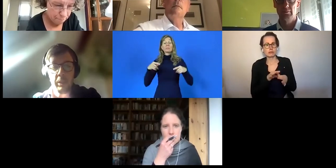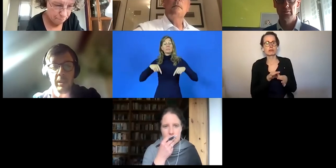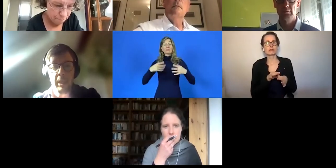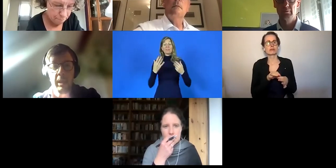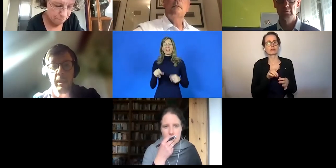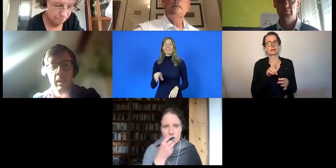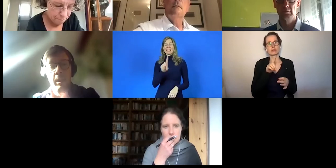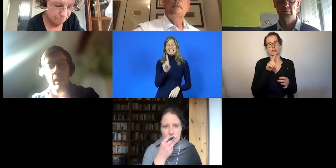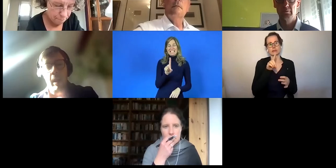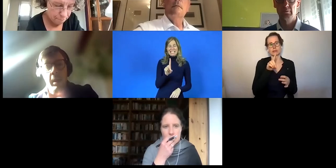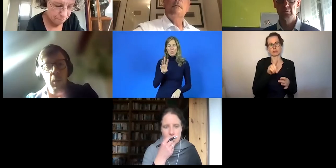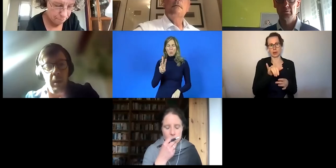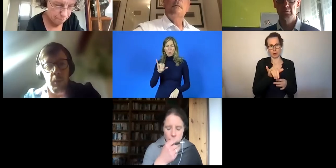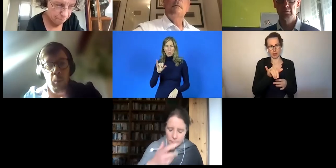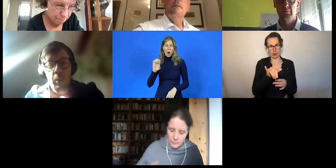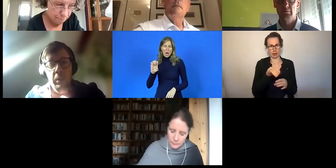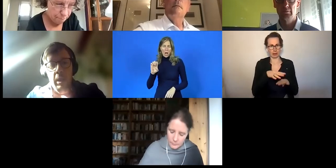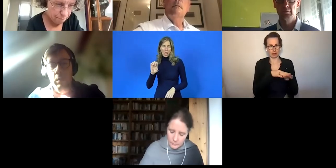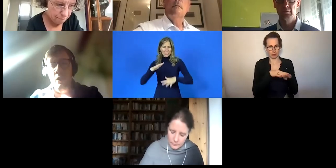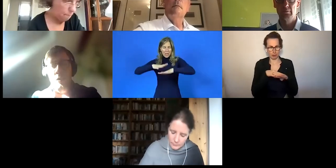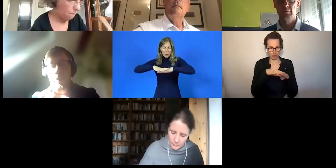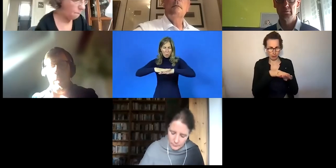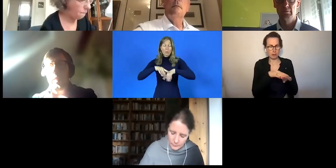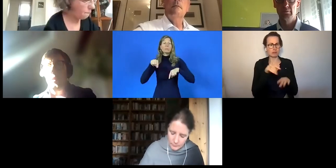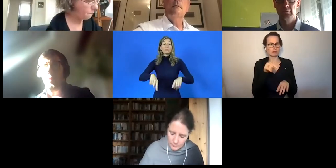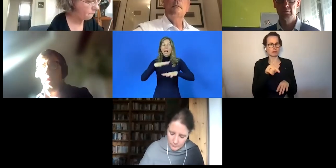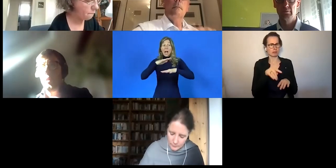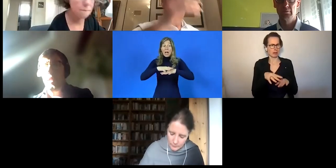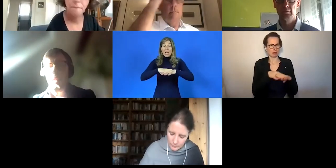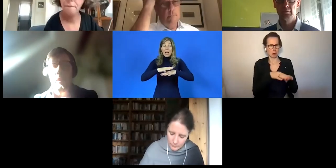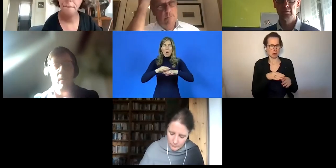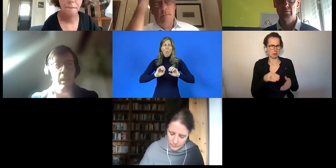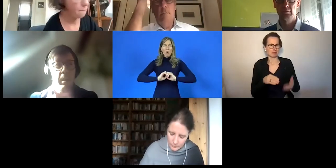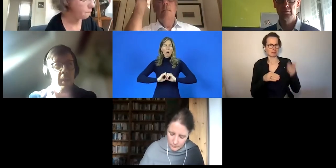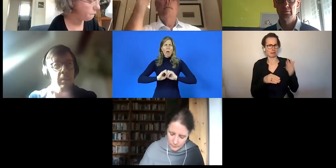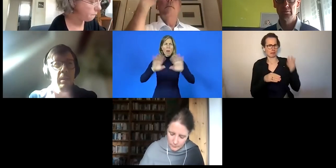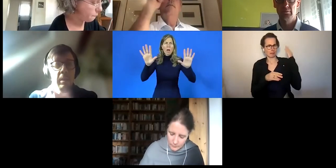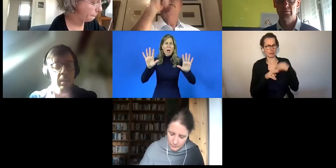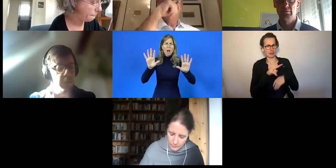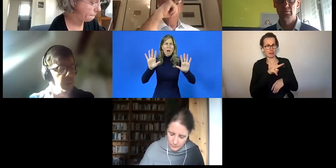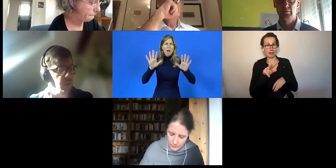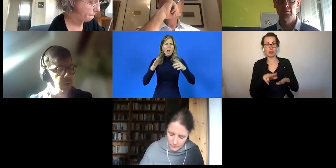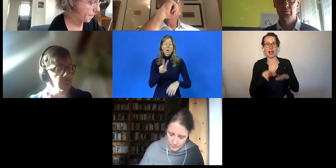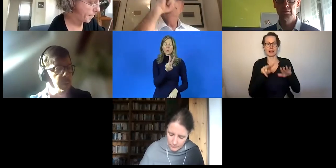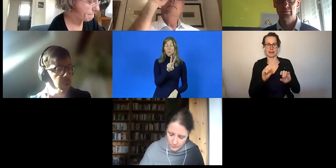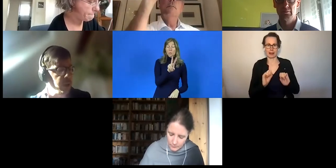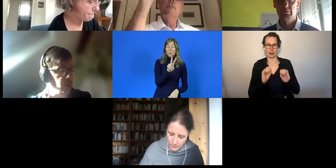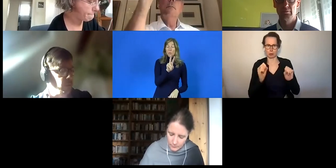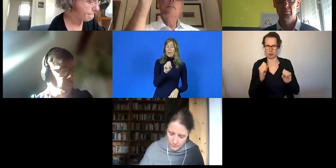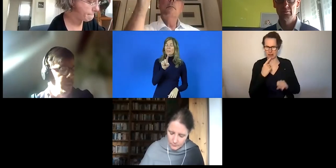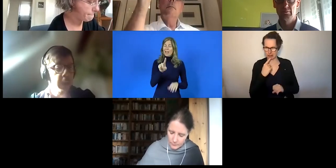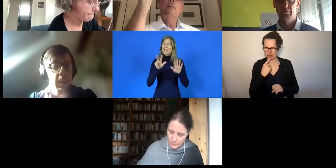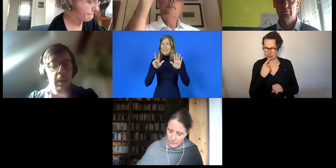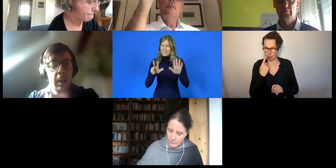heute für das D-WISE-Netzwerk. Das ist ein Netzwerk, das 2018,